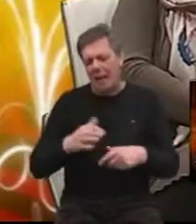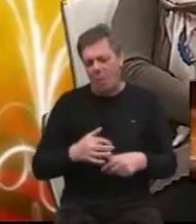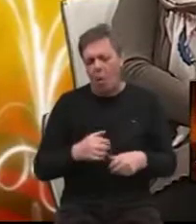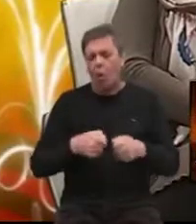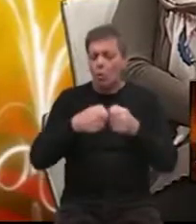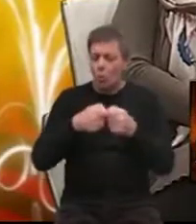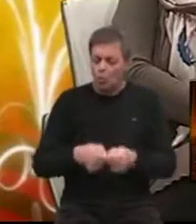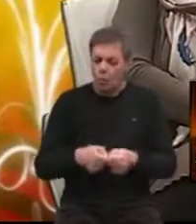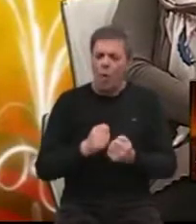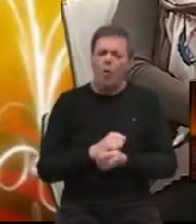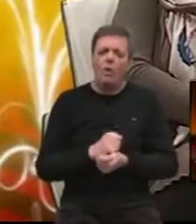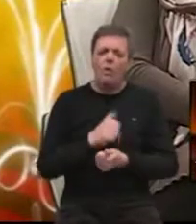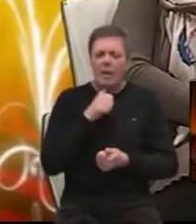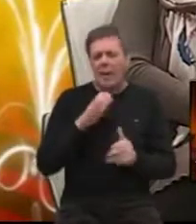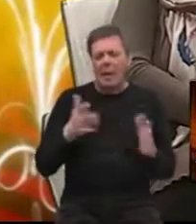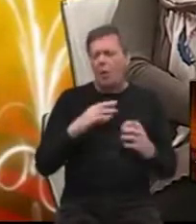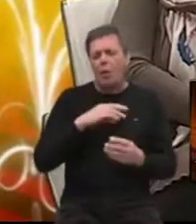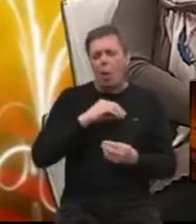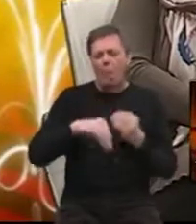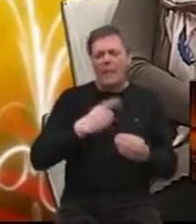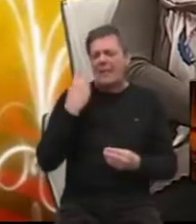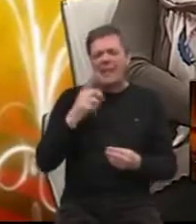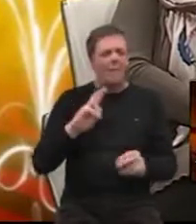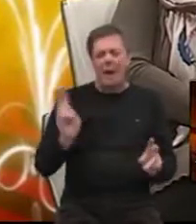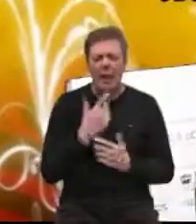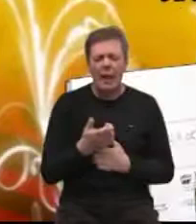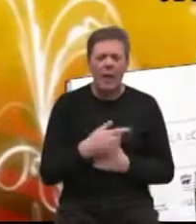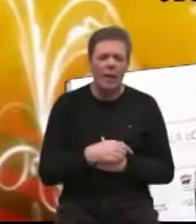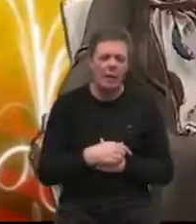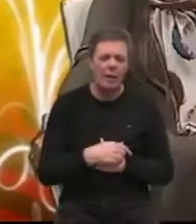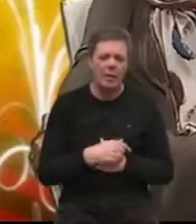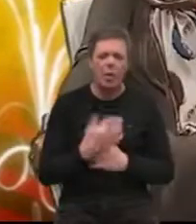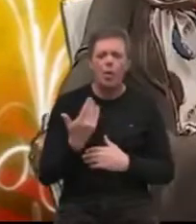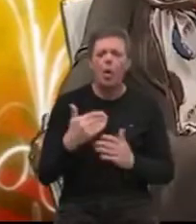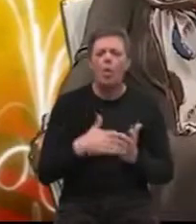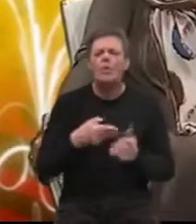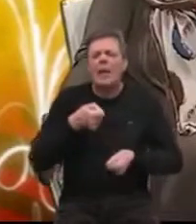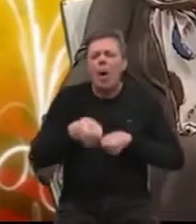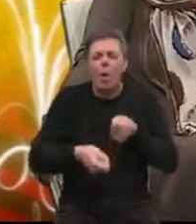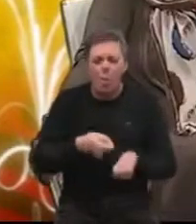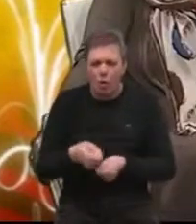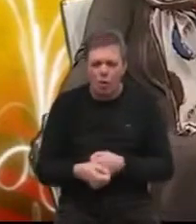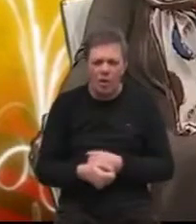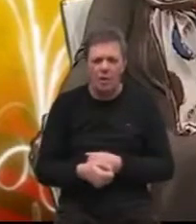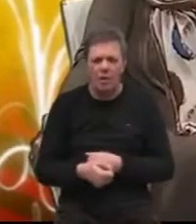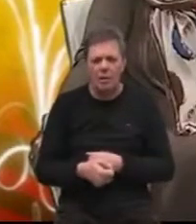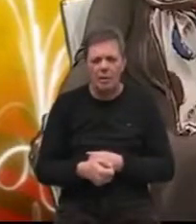i društvo, jer ne može se obitelj brinuti jedina o toj oboljeloj osobi. Koliko se treba uložiti u